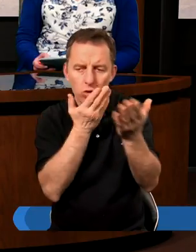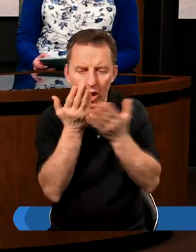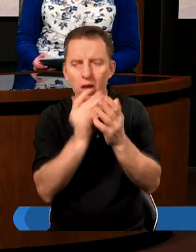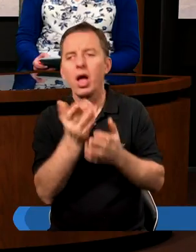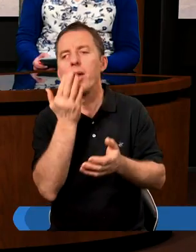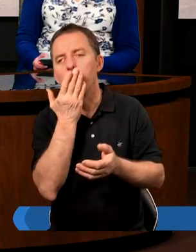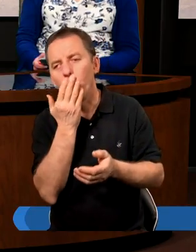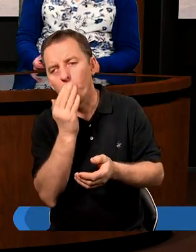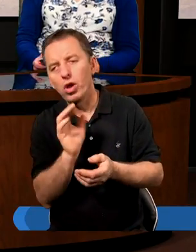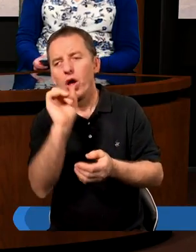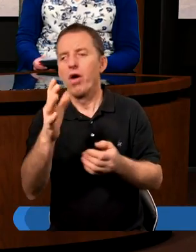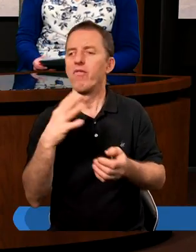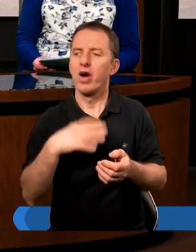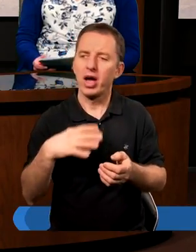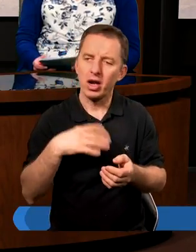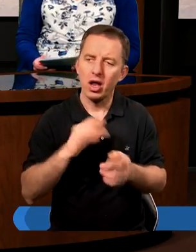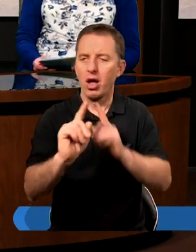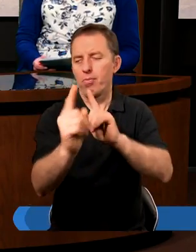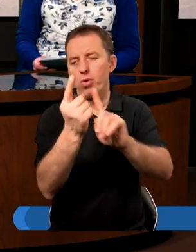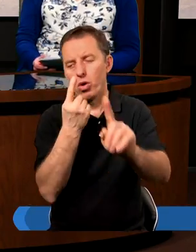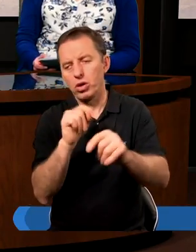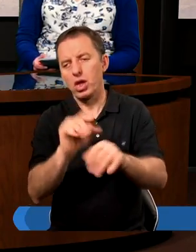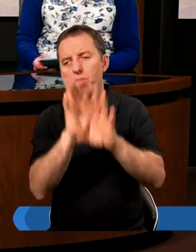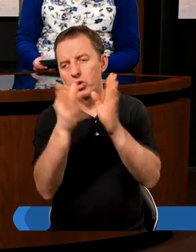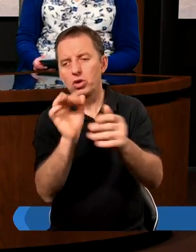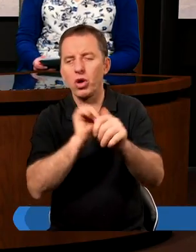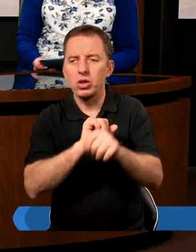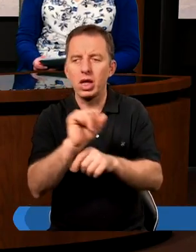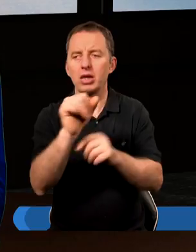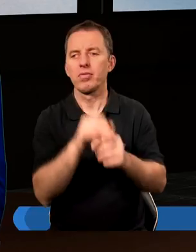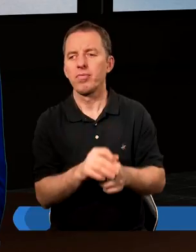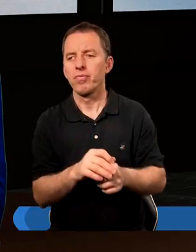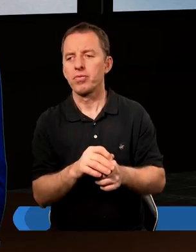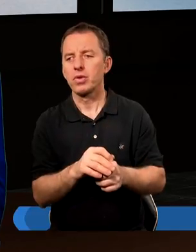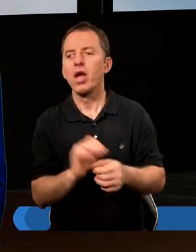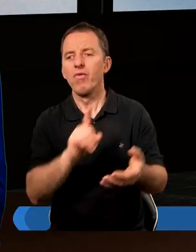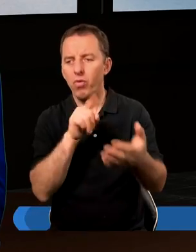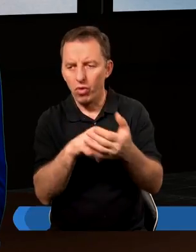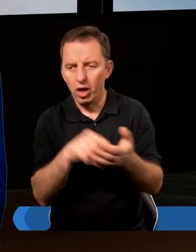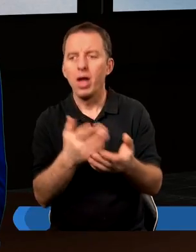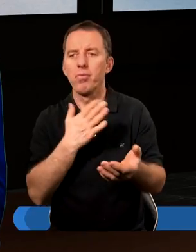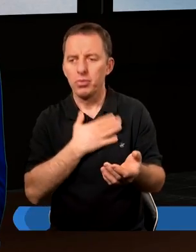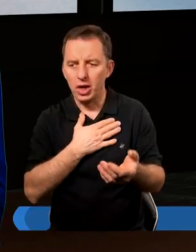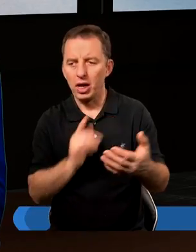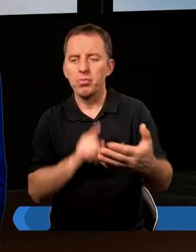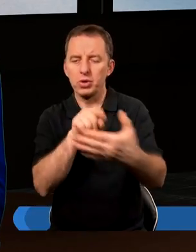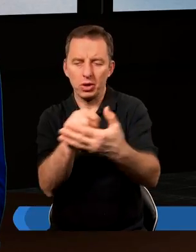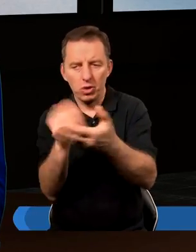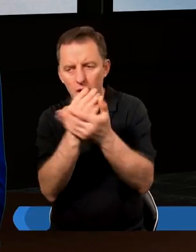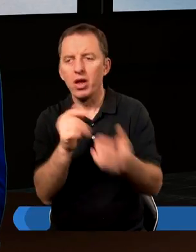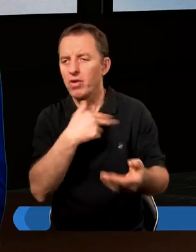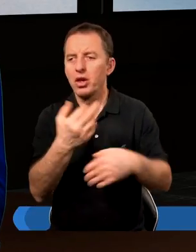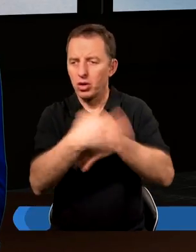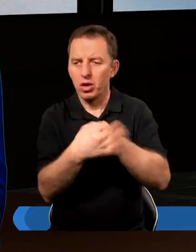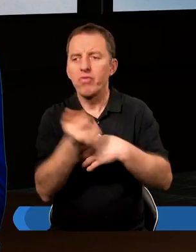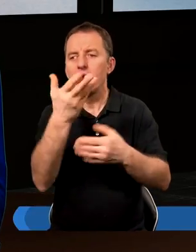mówiąc o wartości, o pochodzeniu tego wszystkiego, co istnieje? No właśnie, mieliśmy przytoczonych w